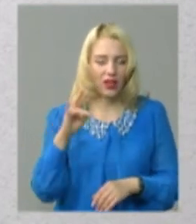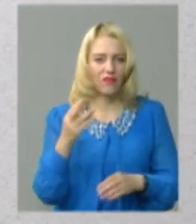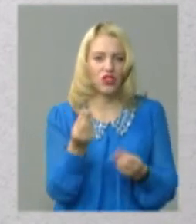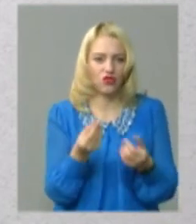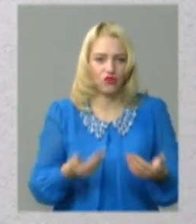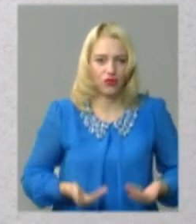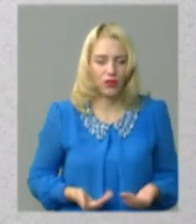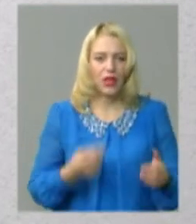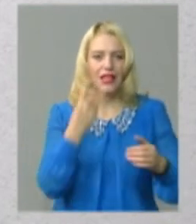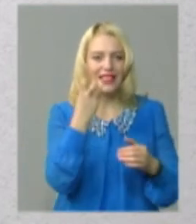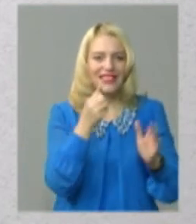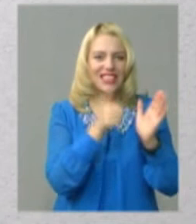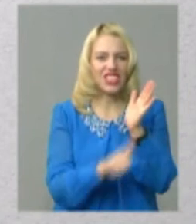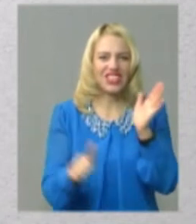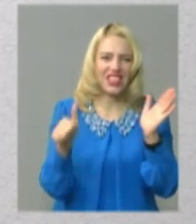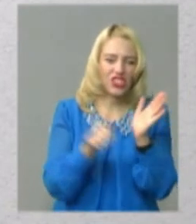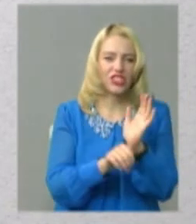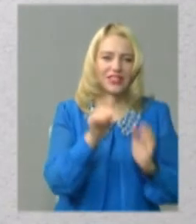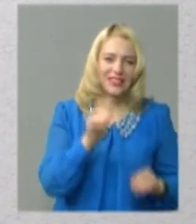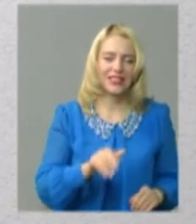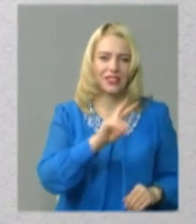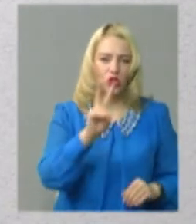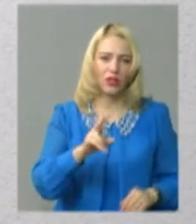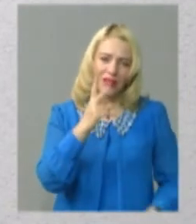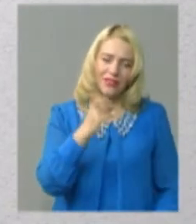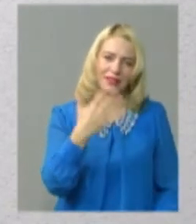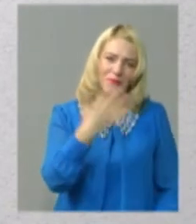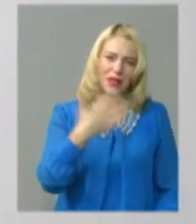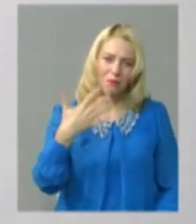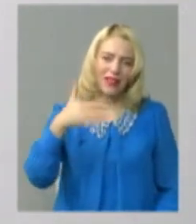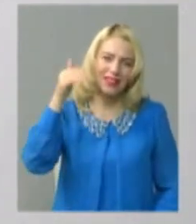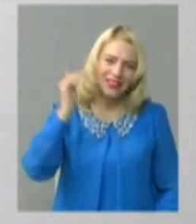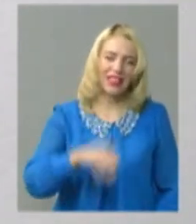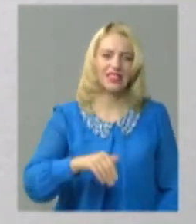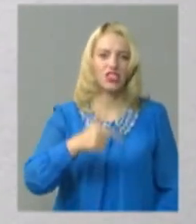366 тисяч доларів та 255 тисяч гривень.